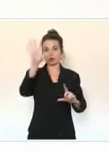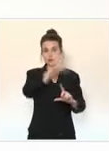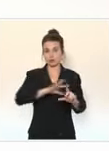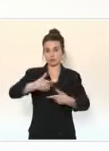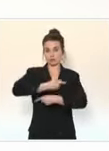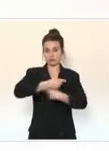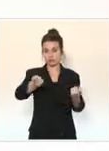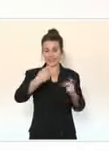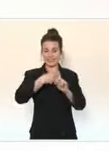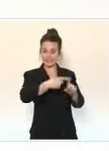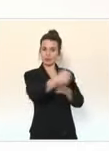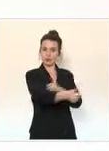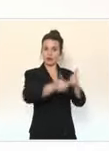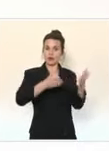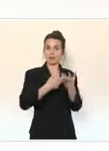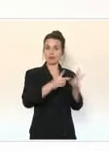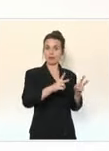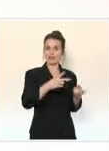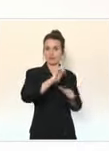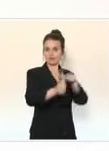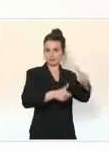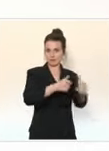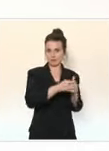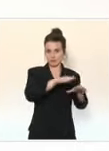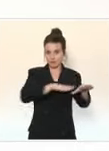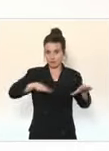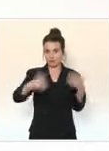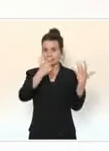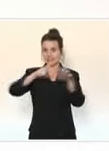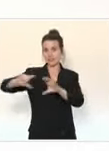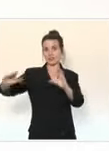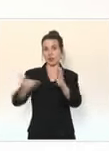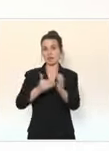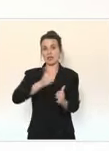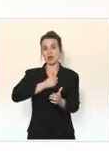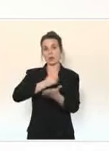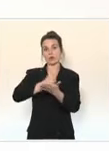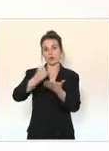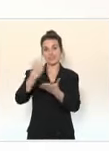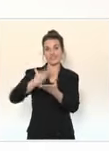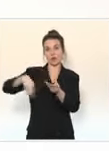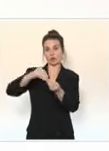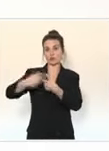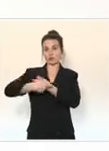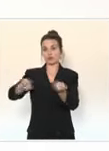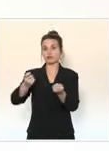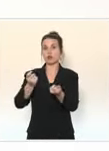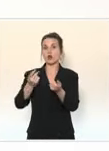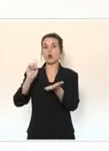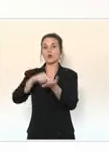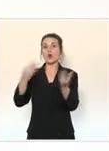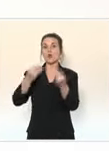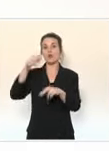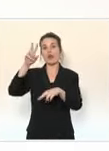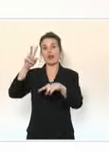les plus précaires. Dans un deuxième temps, 700 000 autotests supplémentaires seront déployés dans les quartiers prioritaires de la ville